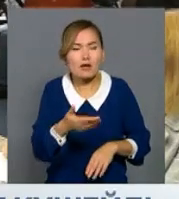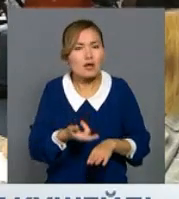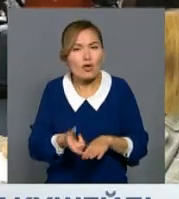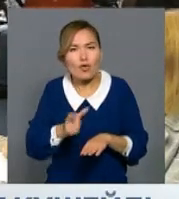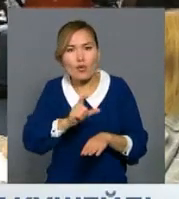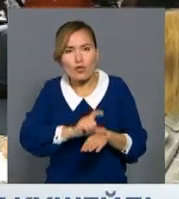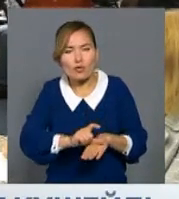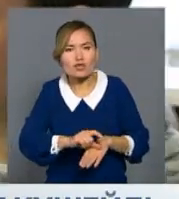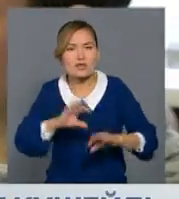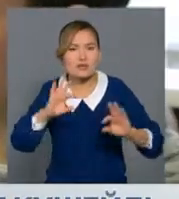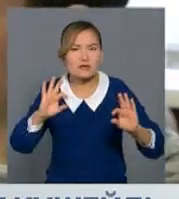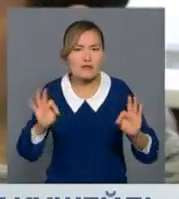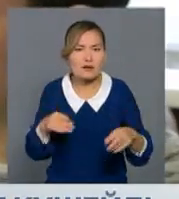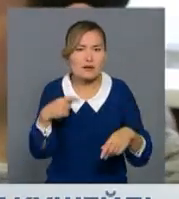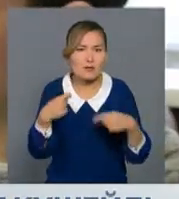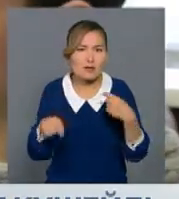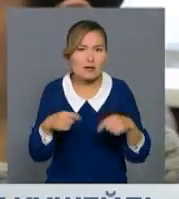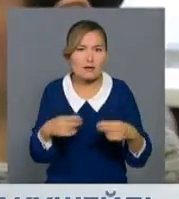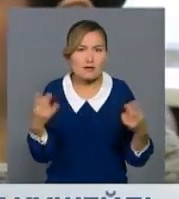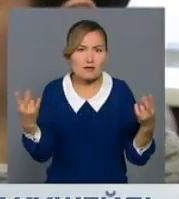әрі бағасы да қол жетімді болатын.